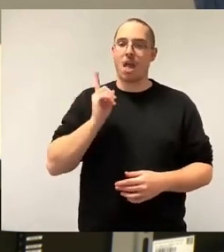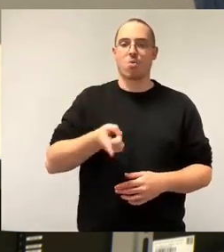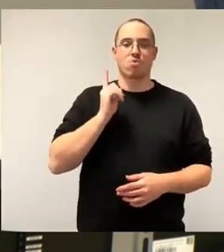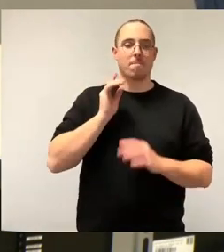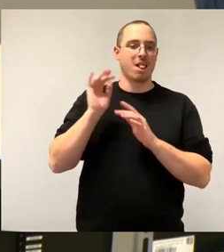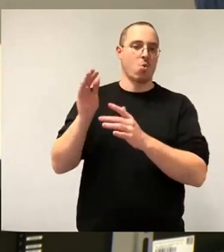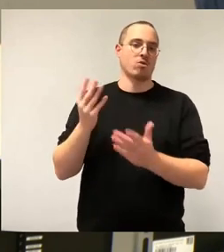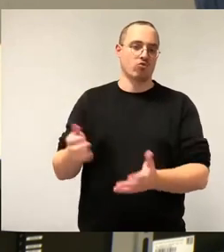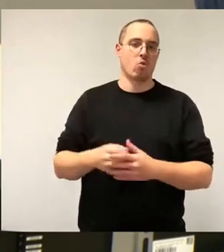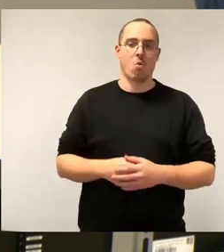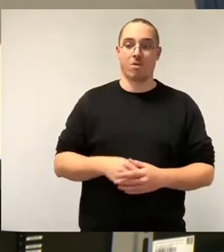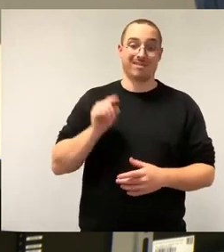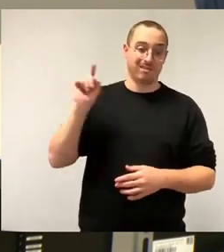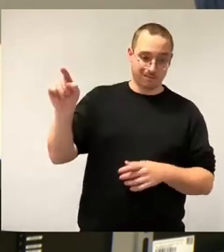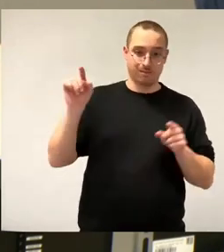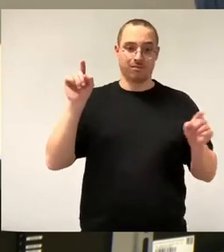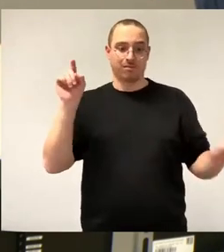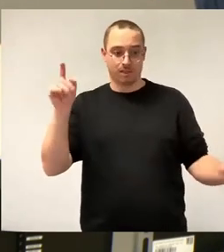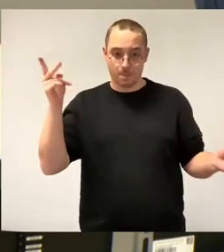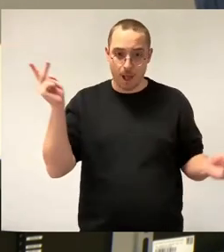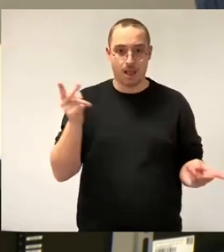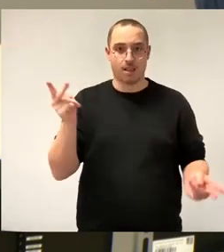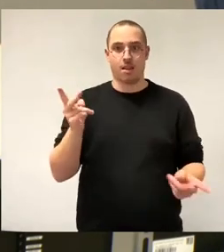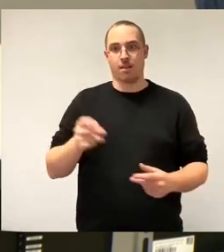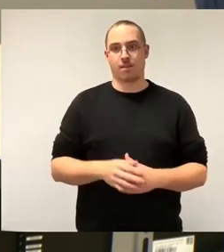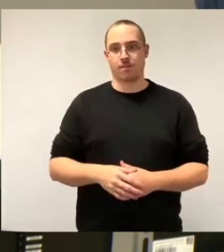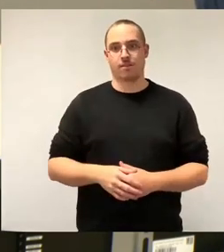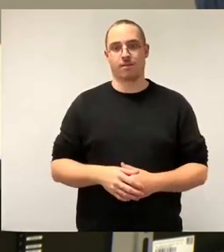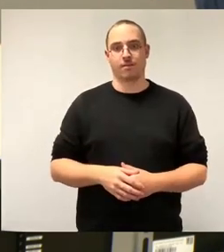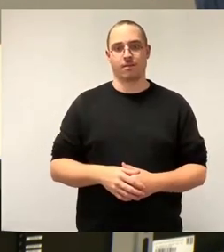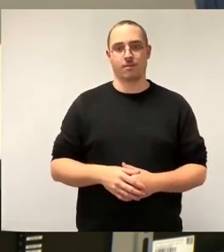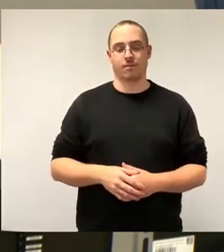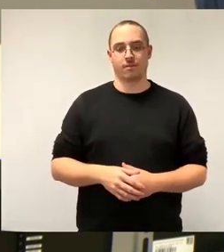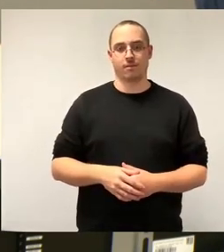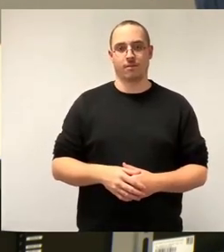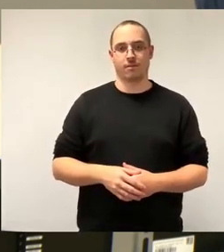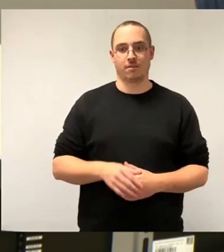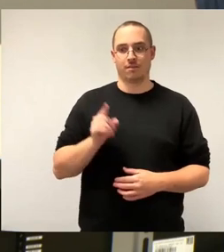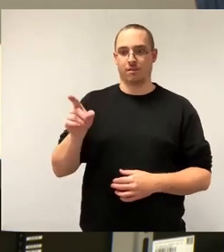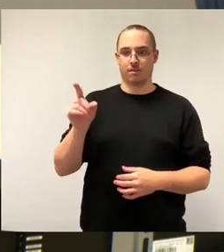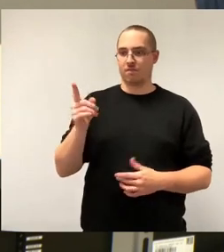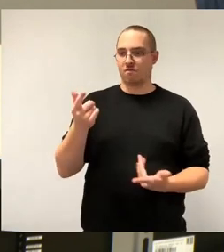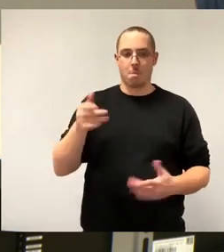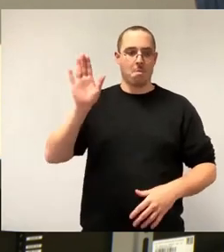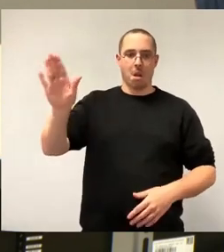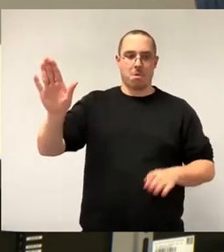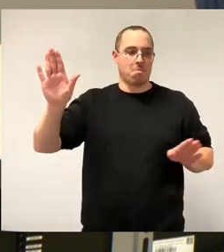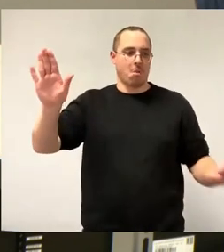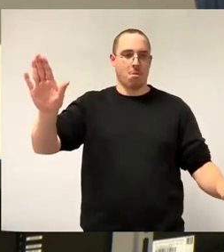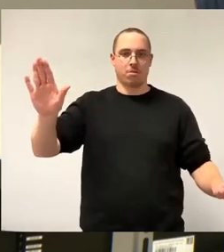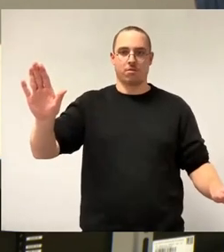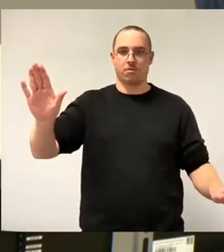Sparkasse und Sachsen Energie, dass diese riesigen Gewinne dort bleiben, komplett dort bleiben